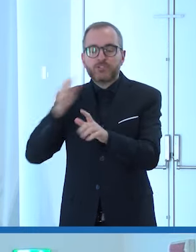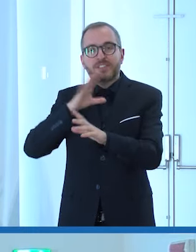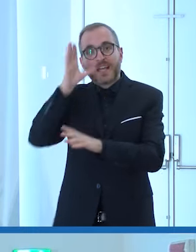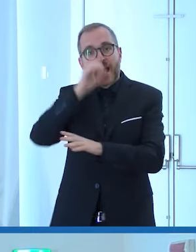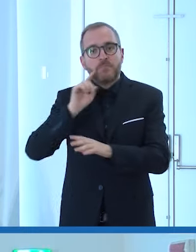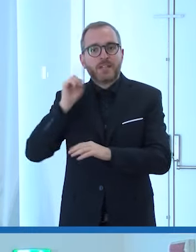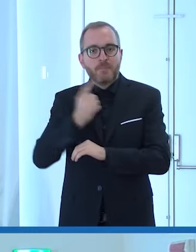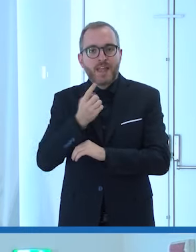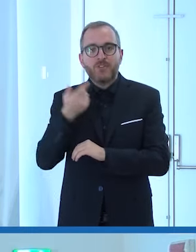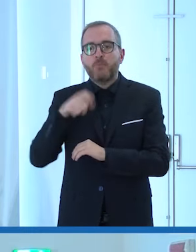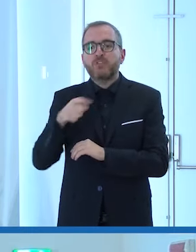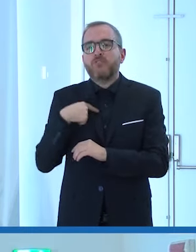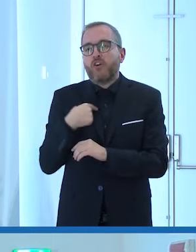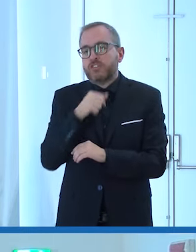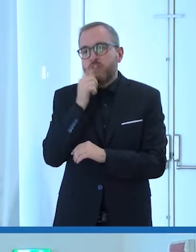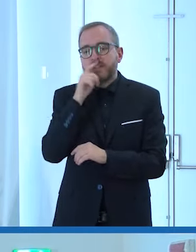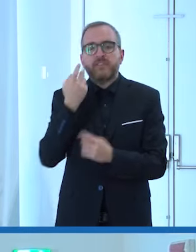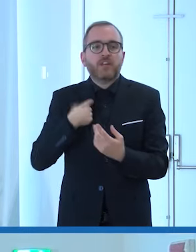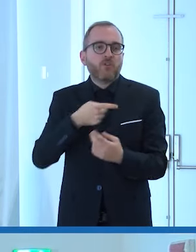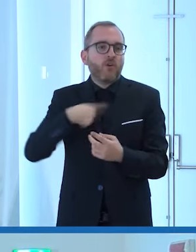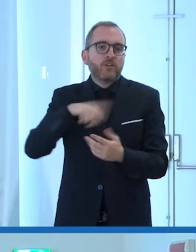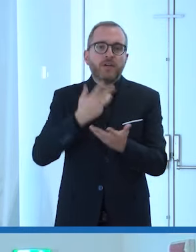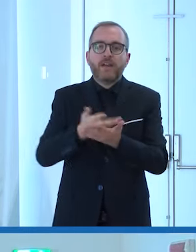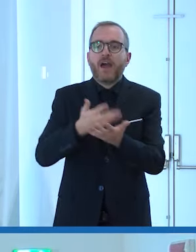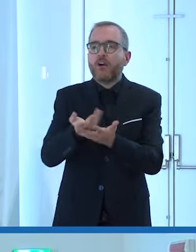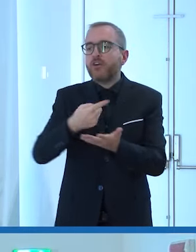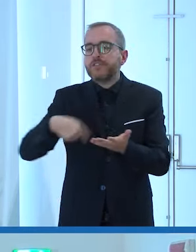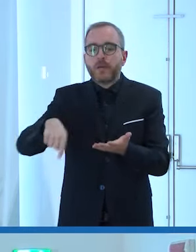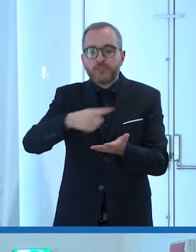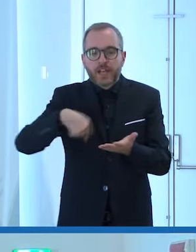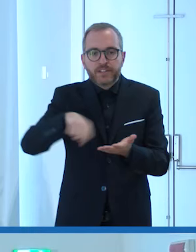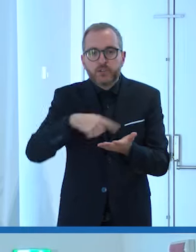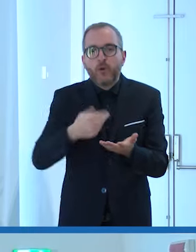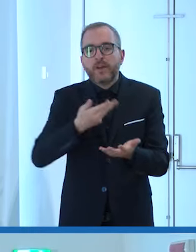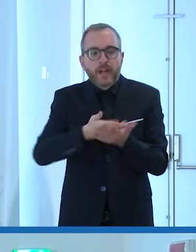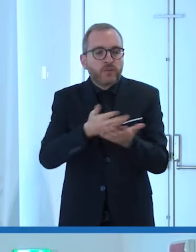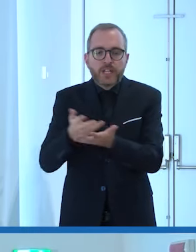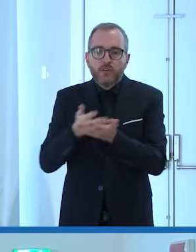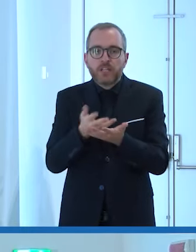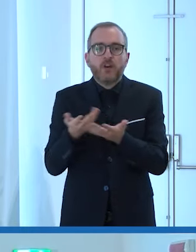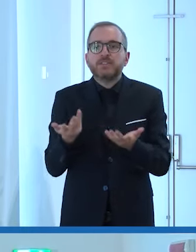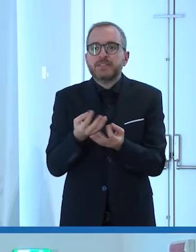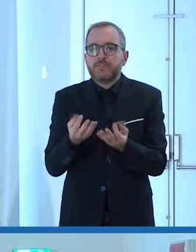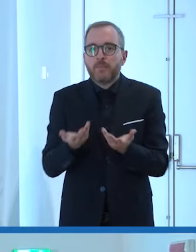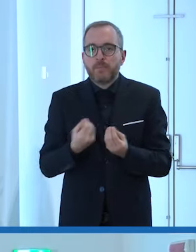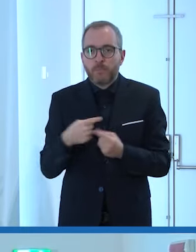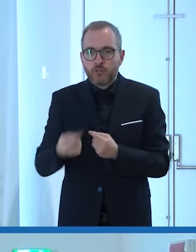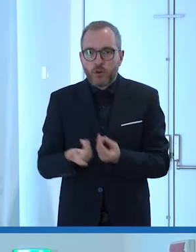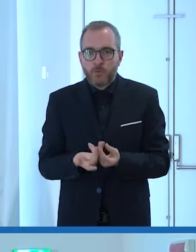perché poi è inutile che ce la raccontiamo e ce la contiamo e ce la suoniamo da soli cioè voi avete